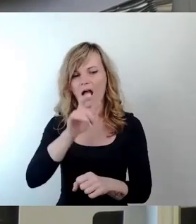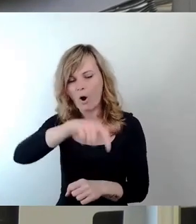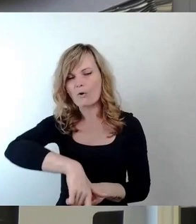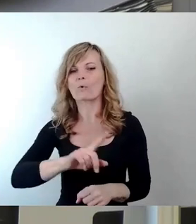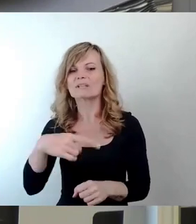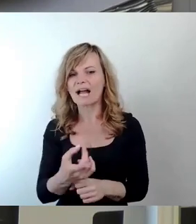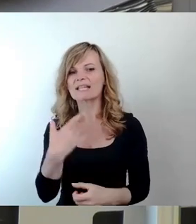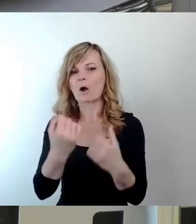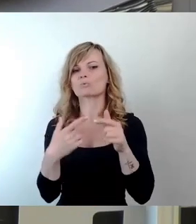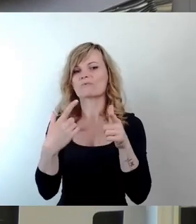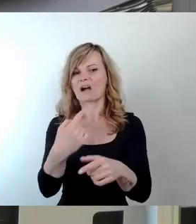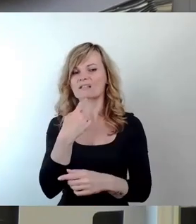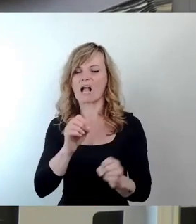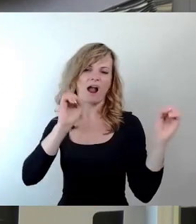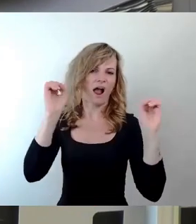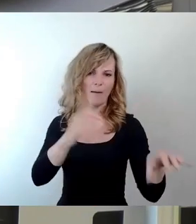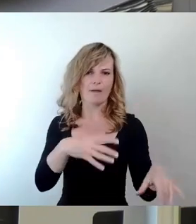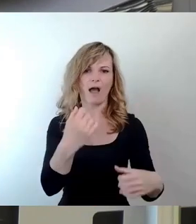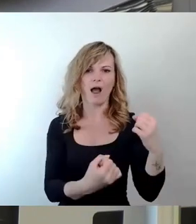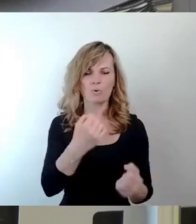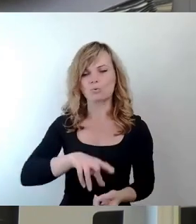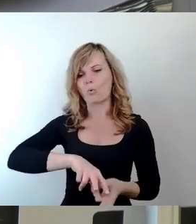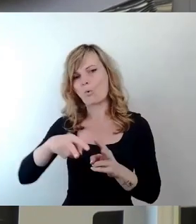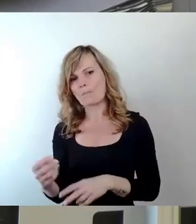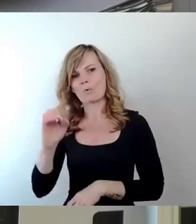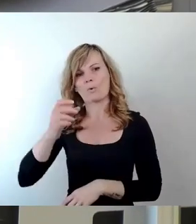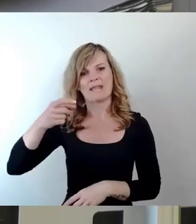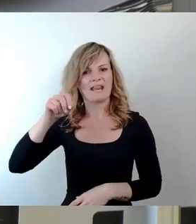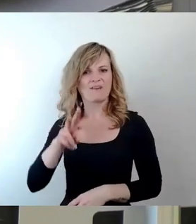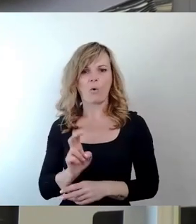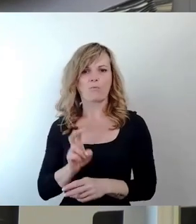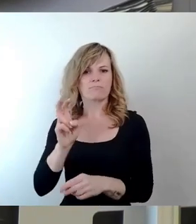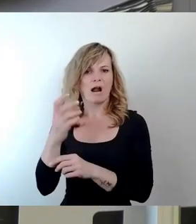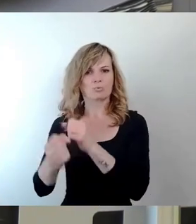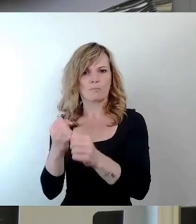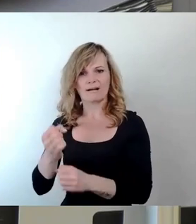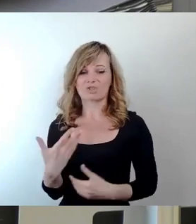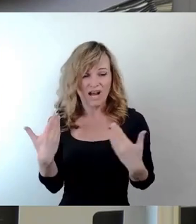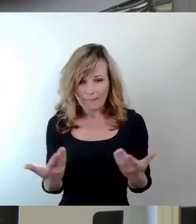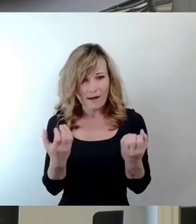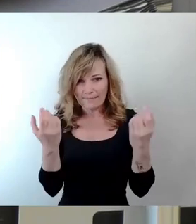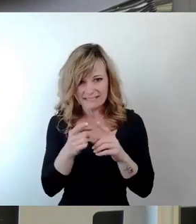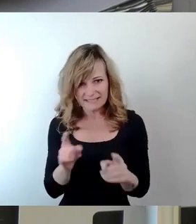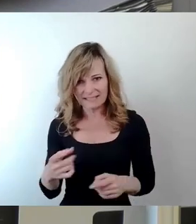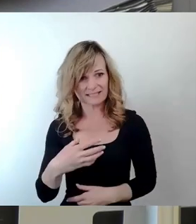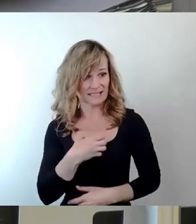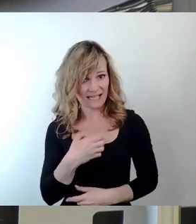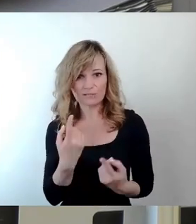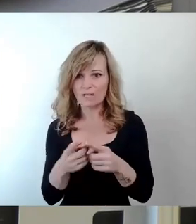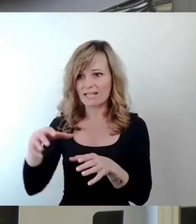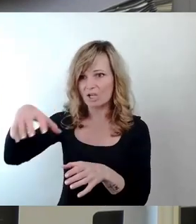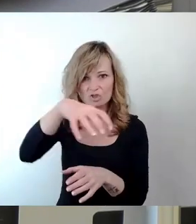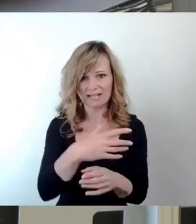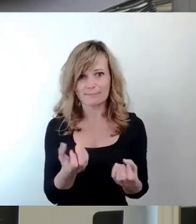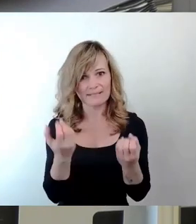ÖPNV auf das Rad umsteigen. Das passiert aber nicht. Es passiert weder in Dresden, noch passiert es anderswo. Jeder Mensch ist